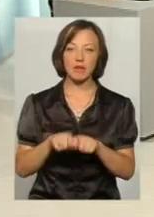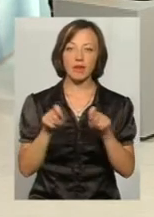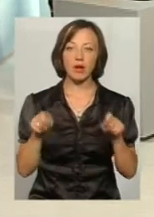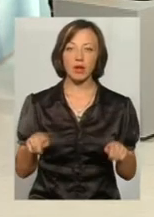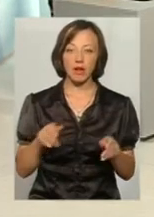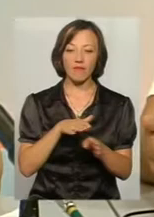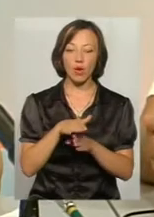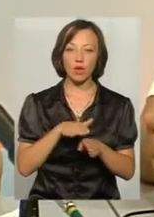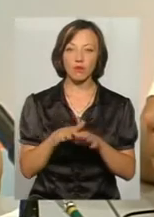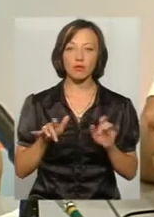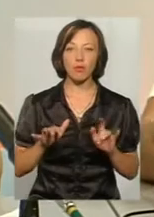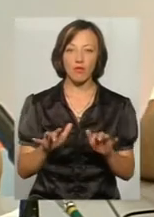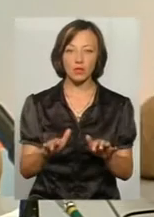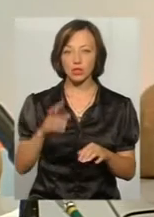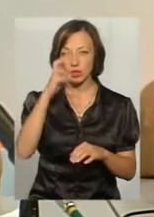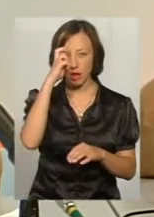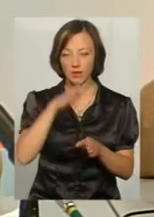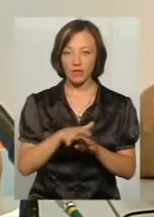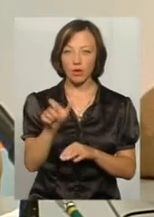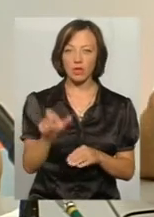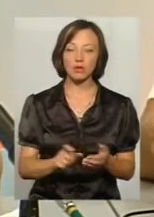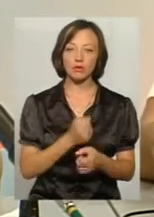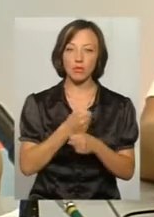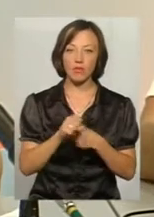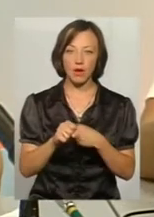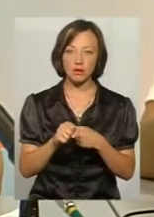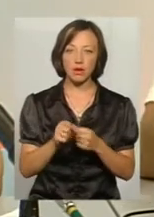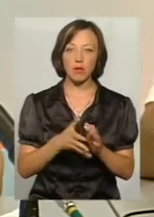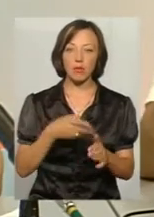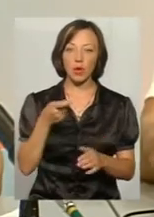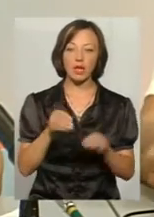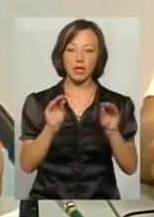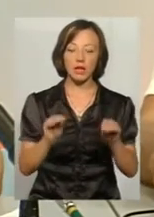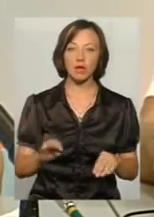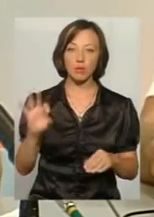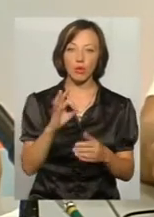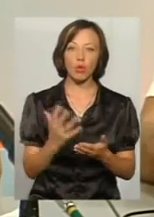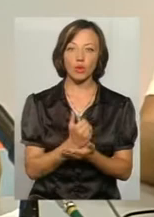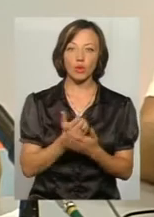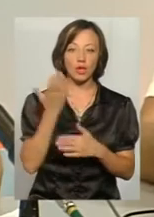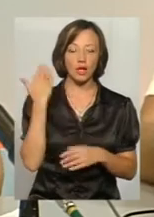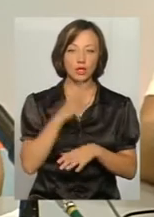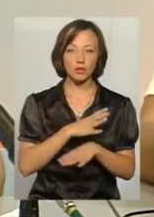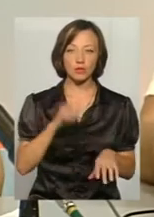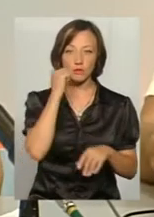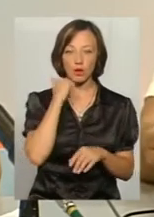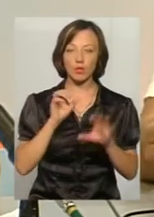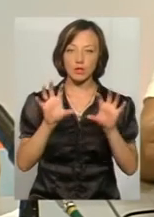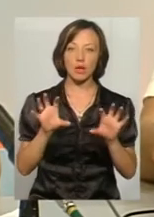провадження, державний виконавець зобов'язує боржника подати декларацію про доходи, що раніше не було в старому законі.